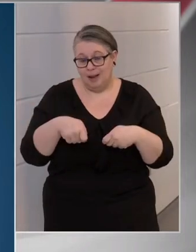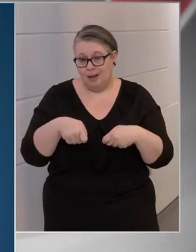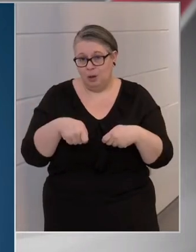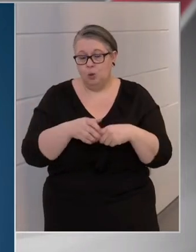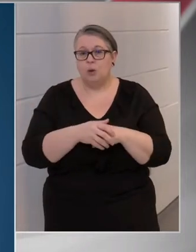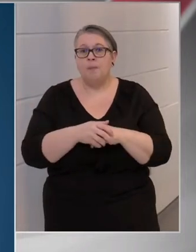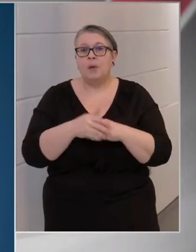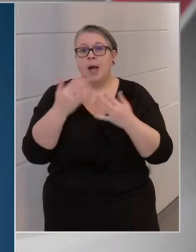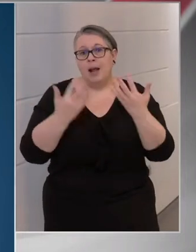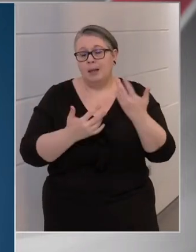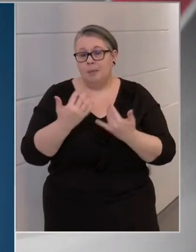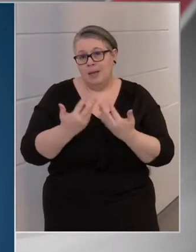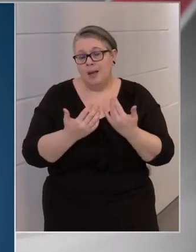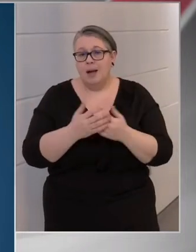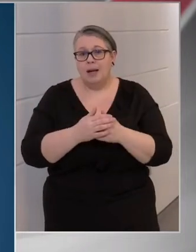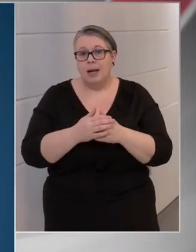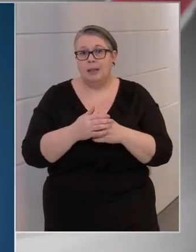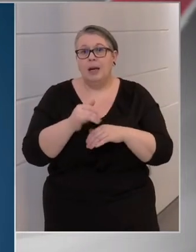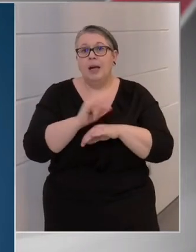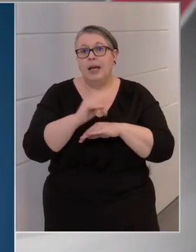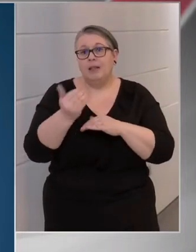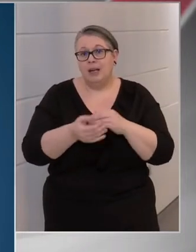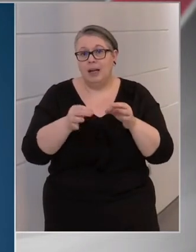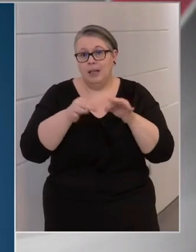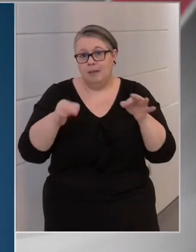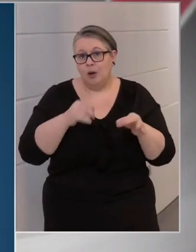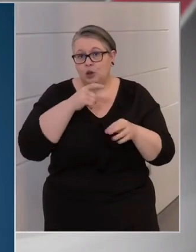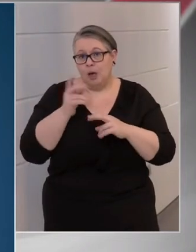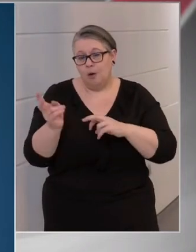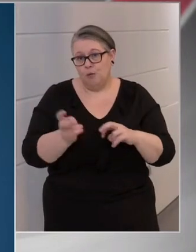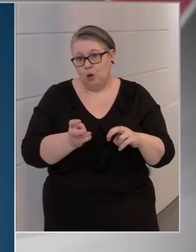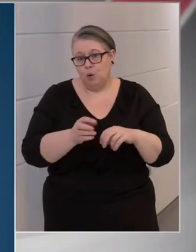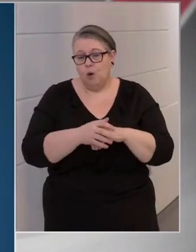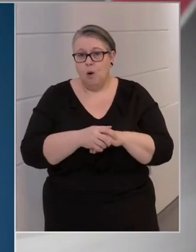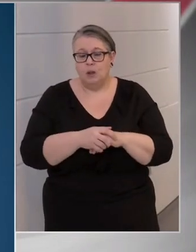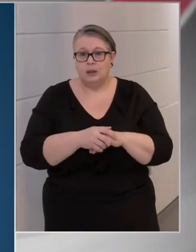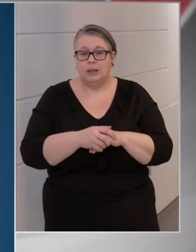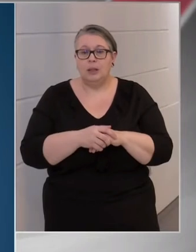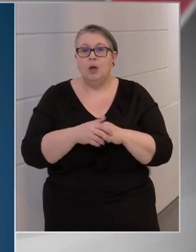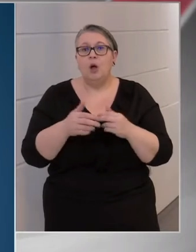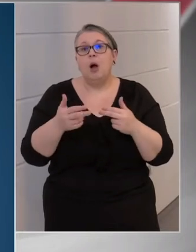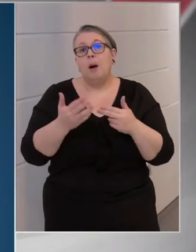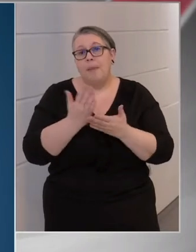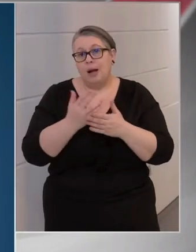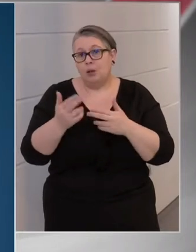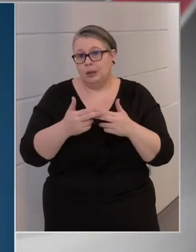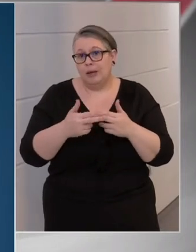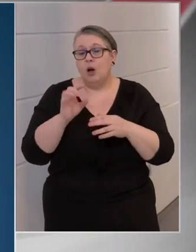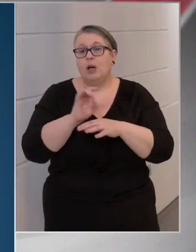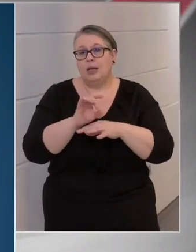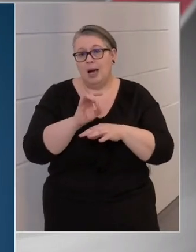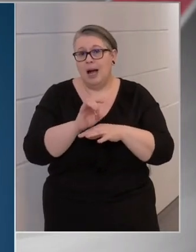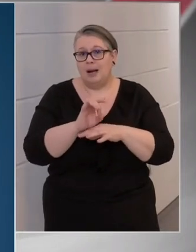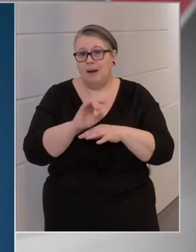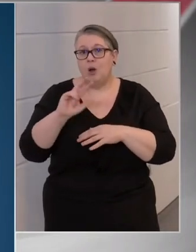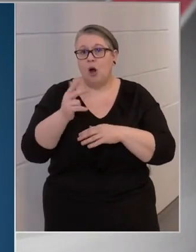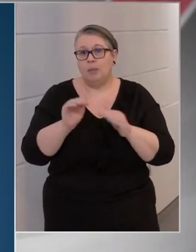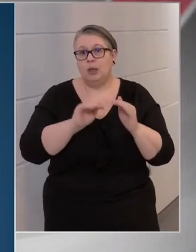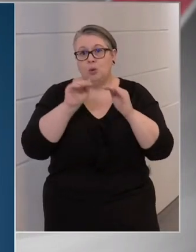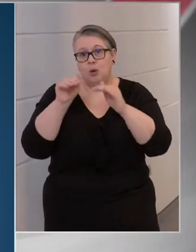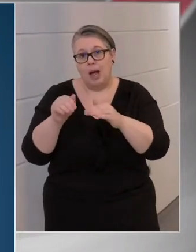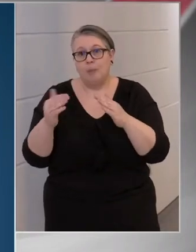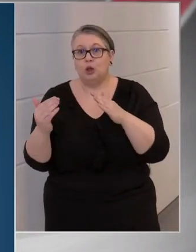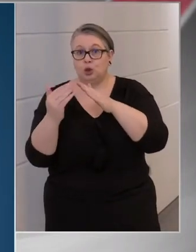az eredményeket pedig a hétvégén nyilvánosságra fogjuk hozni. Közel vagyunk ahhoz, bár a járvány harmadik